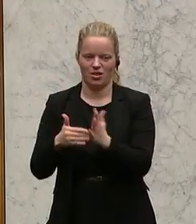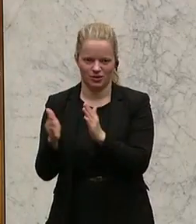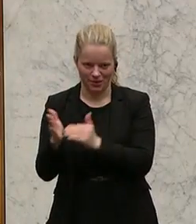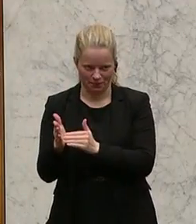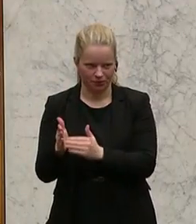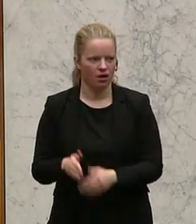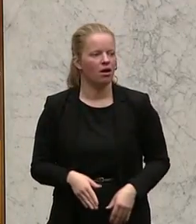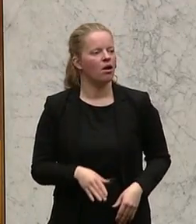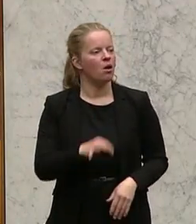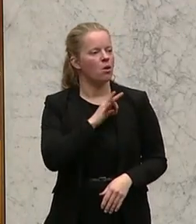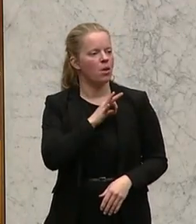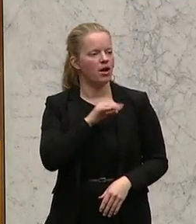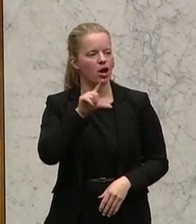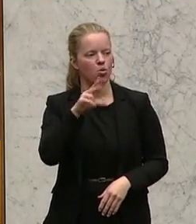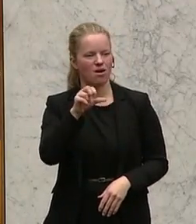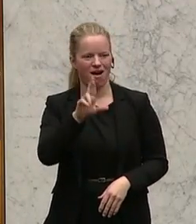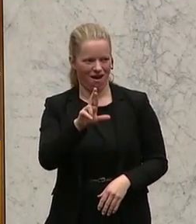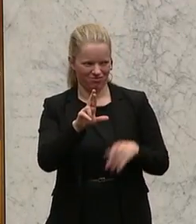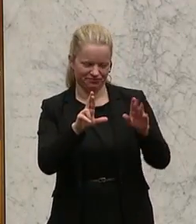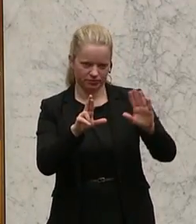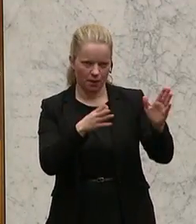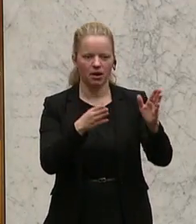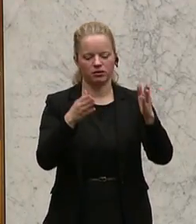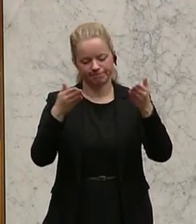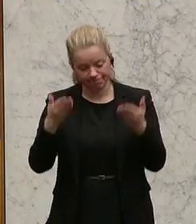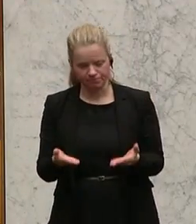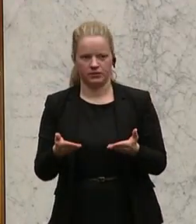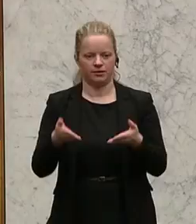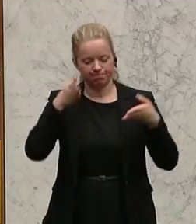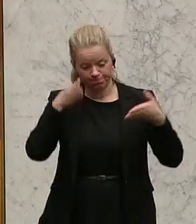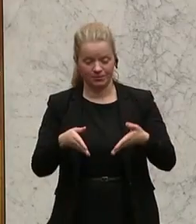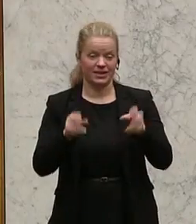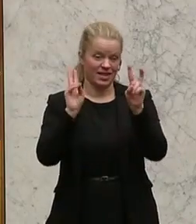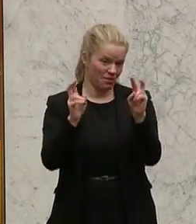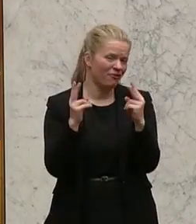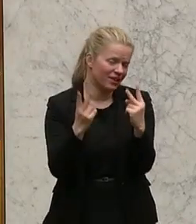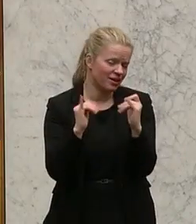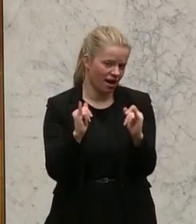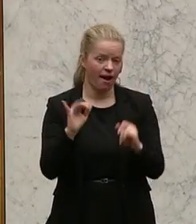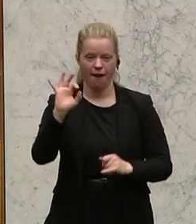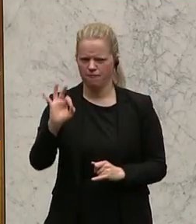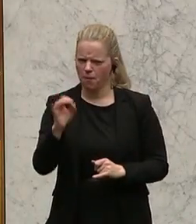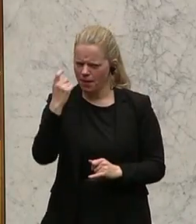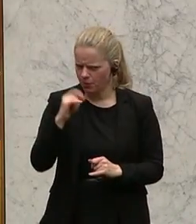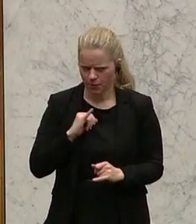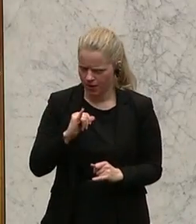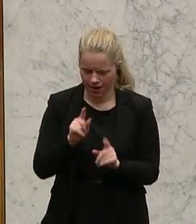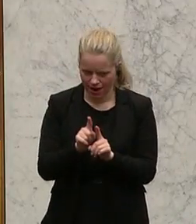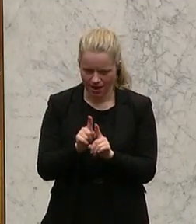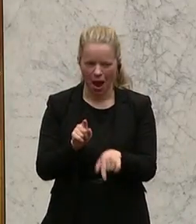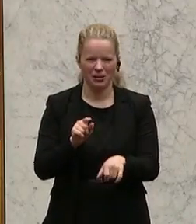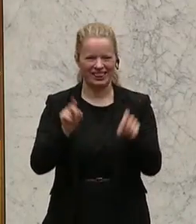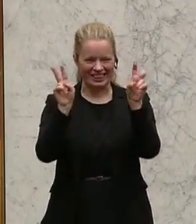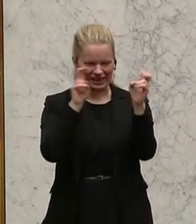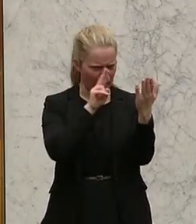Kollegen Luger, weil ich denke, es ist ein Thema, das wichtig ist. Da bin ich ganz der Meinung der Freiheitlichen Partei. Ich habe mir nur, wie ich den Titel gelesen habe, die